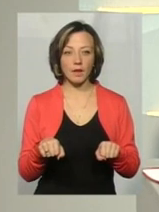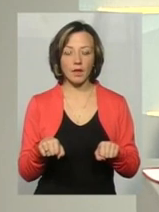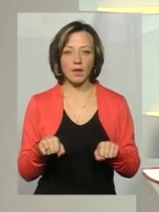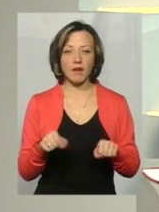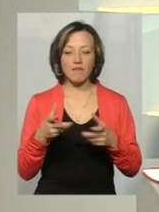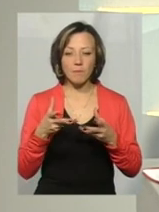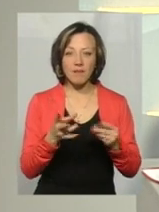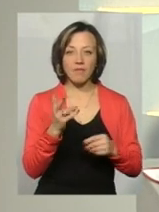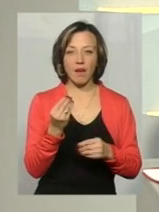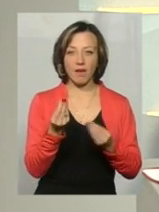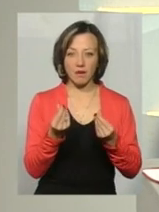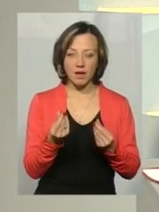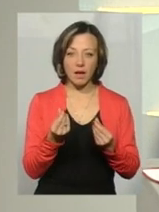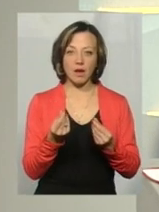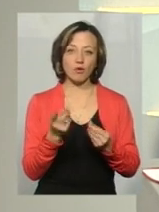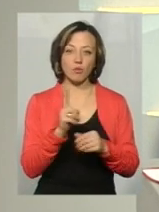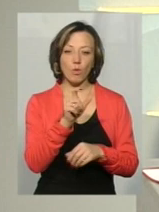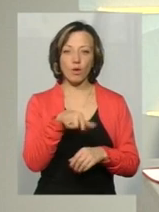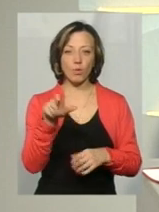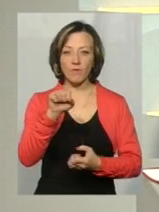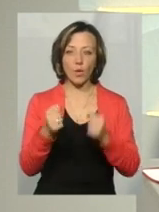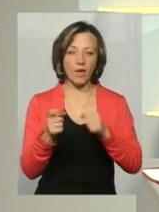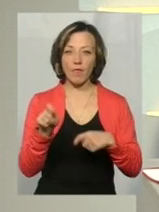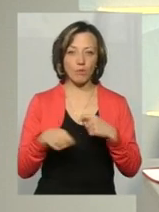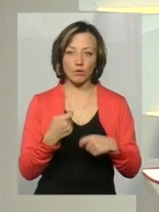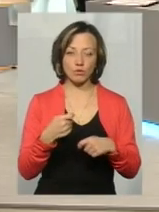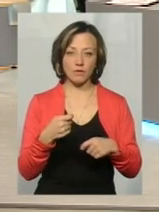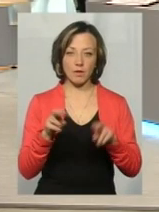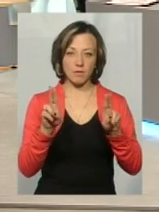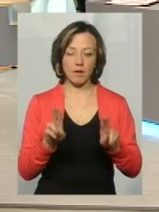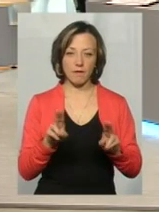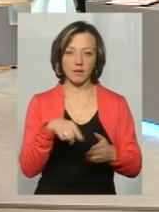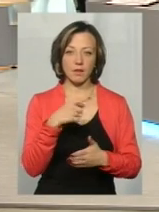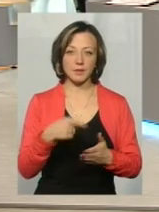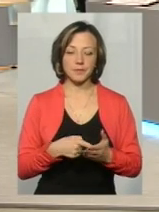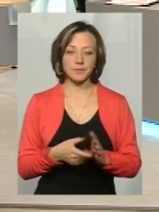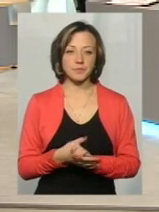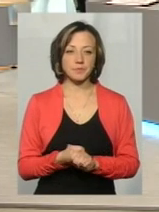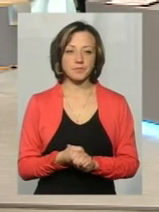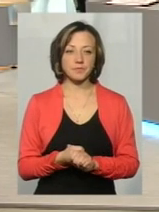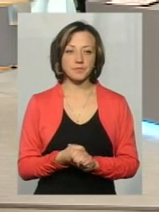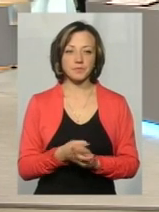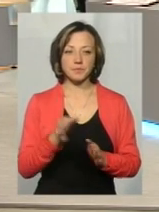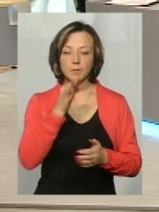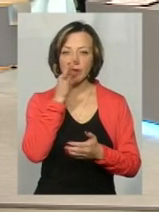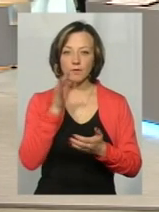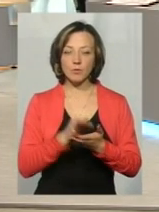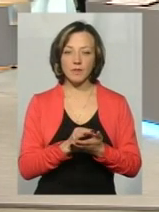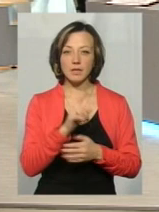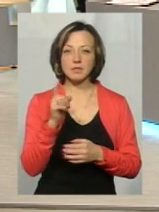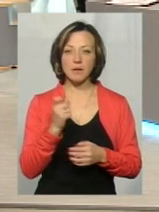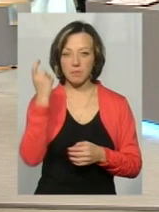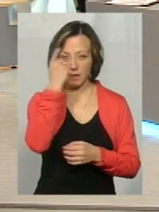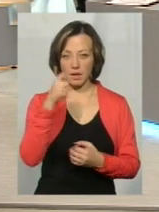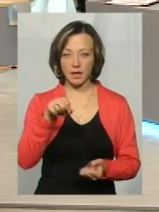стимулювати водіїв не порушувати правила? Ну, взагалі, як ми бачимо, відповідальність за п'яне керування зросла, але